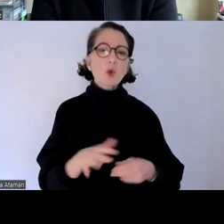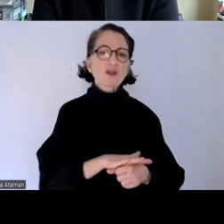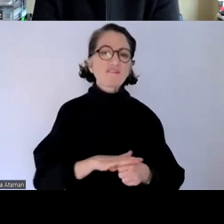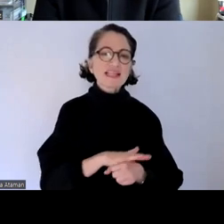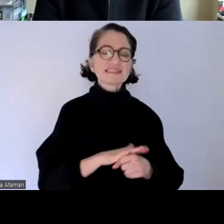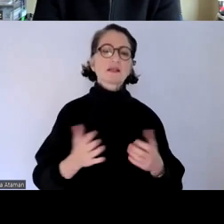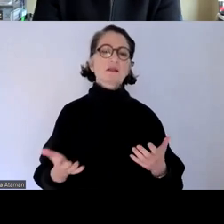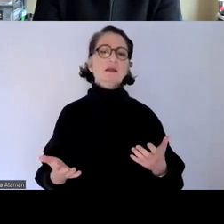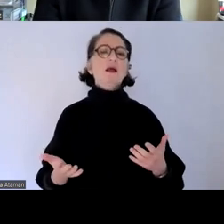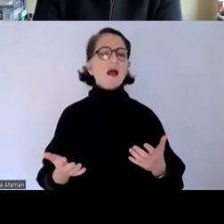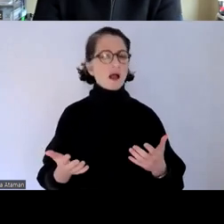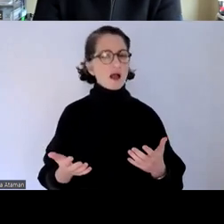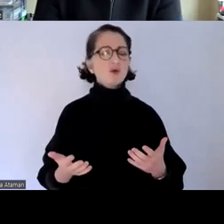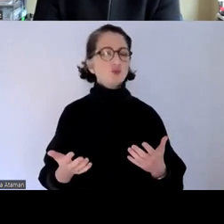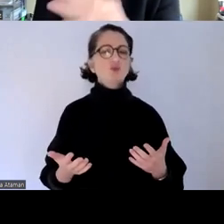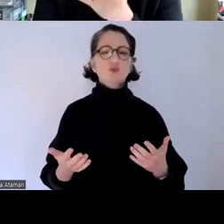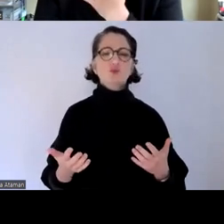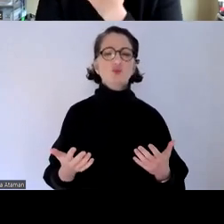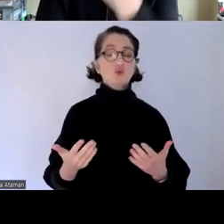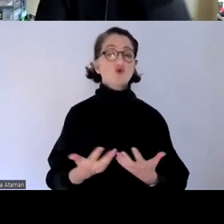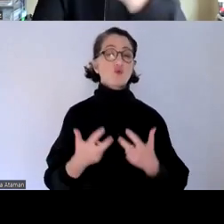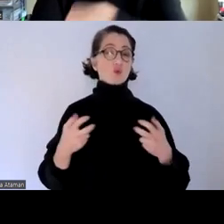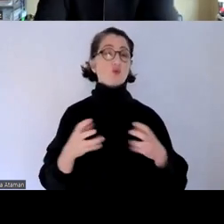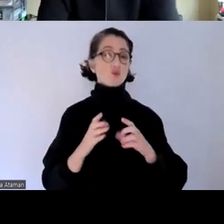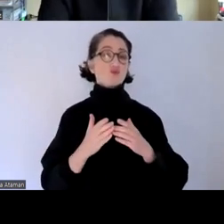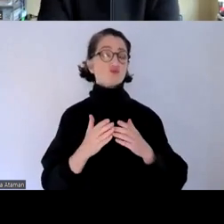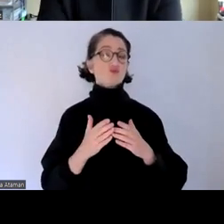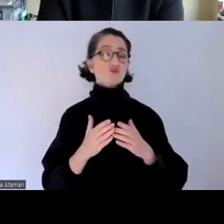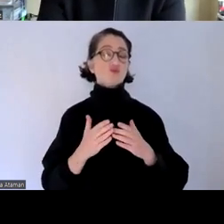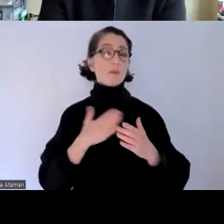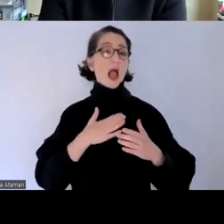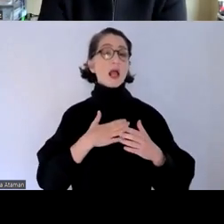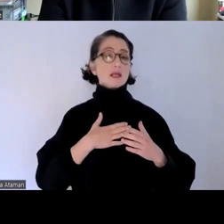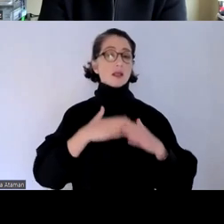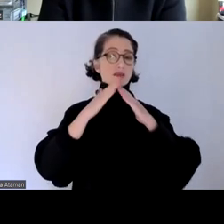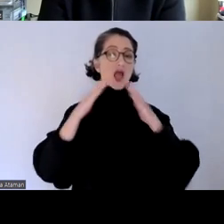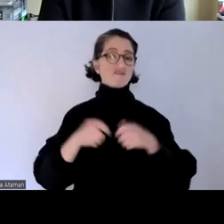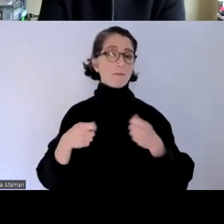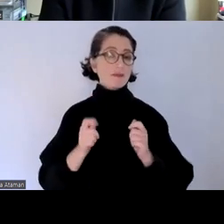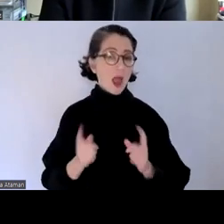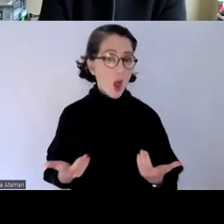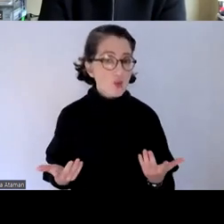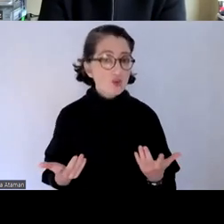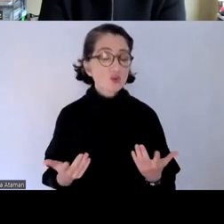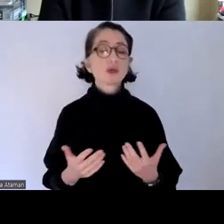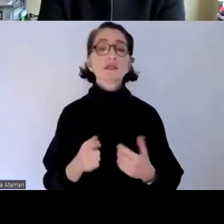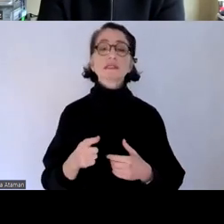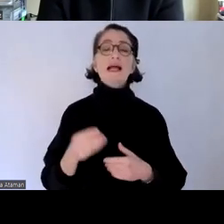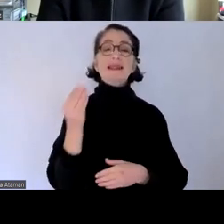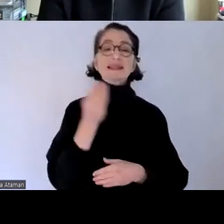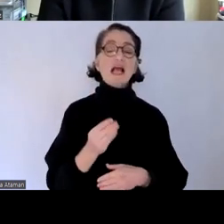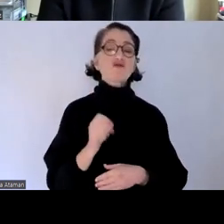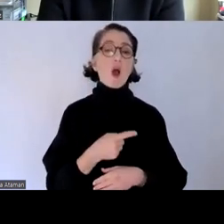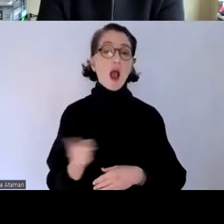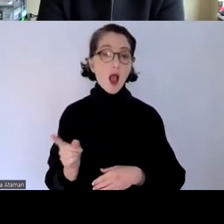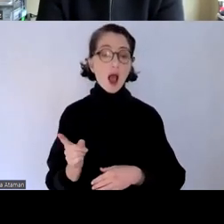durchaus aber so auch quasi mein dachverband der design für alle europa die